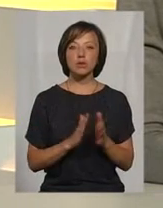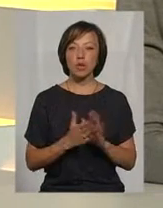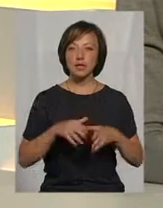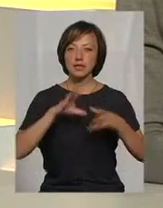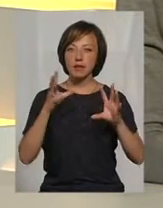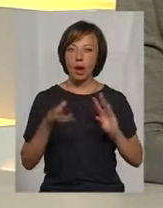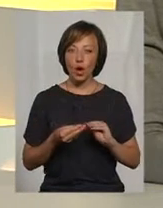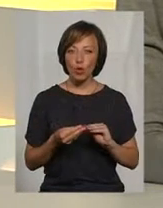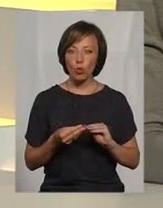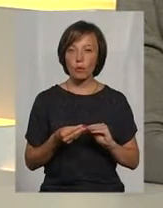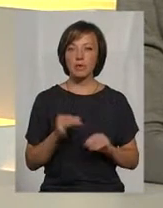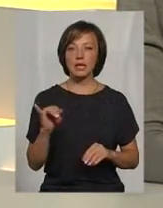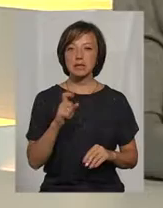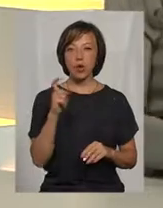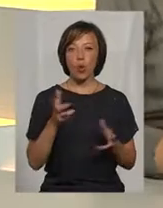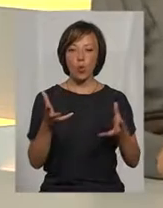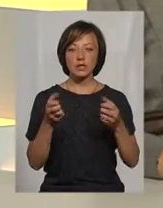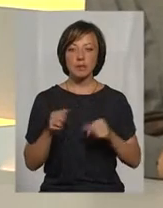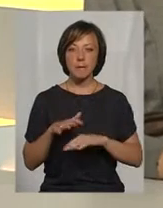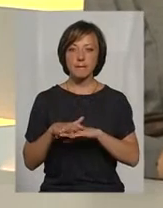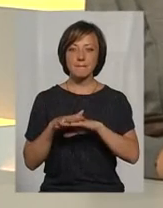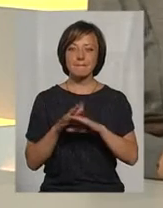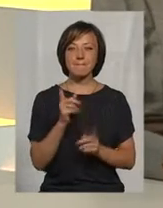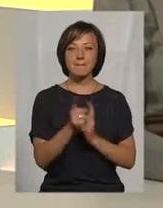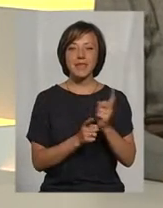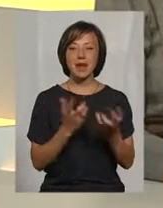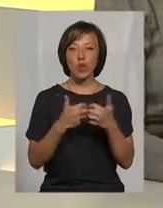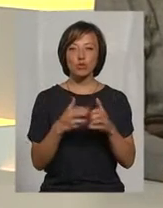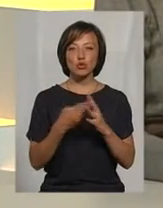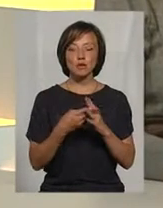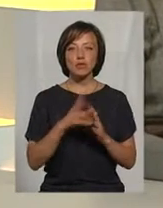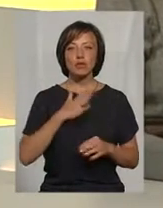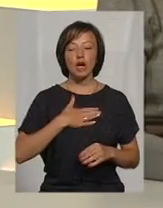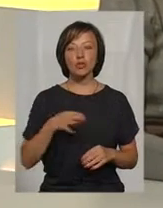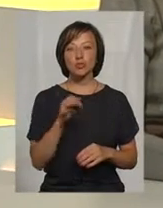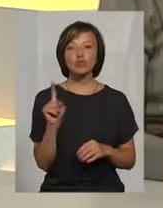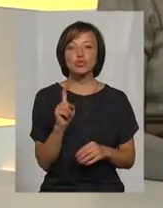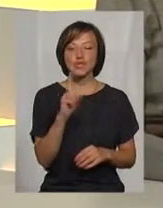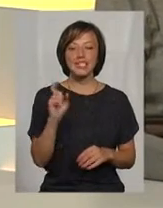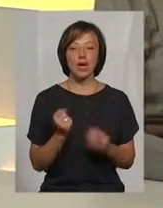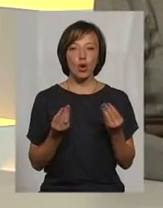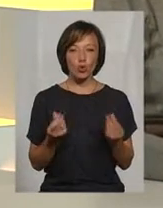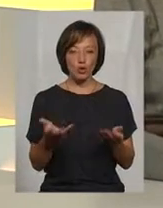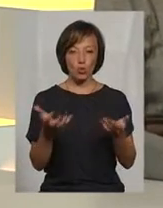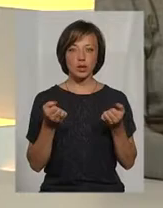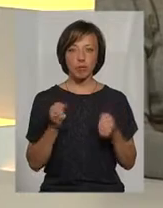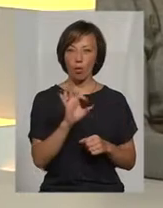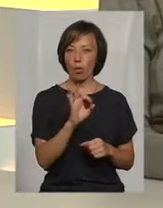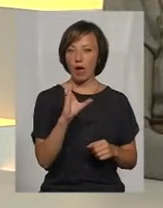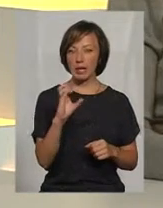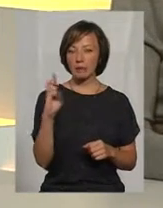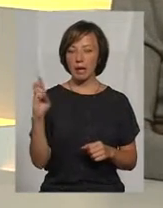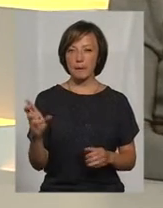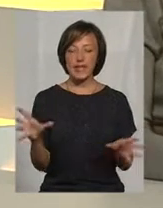загалом із отриманням, перерахунком субсидій в нашій області? І що за гроші, які отримують ОСББ від